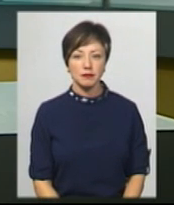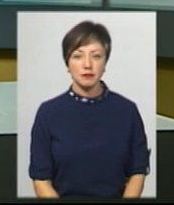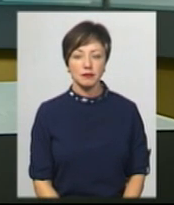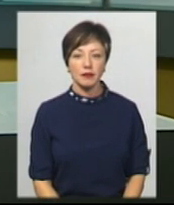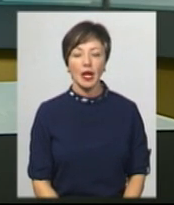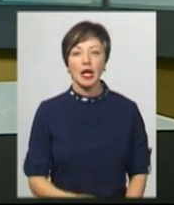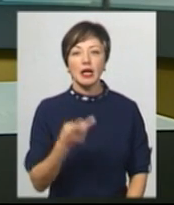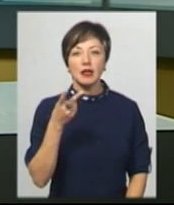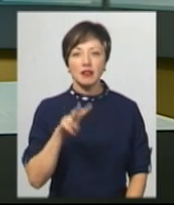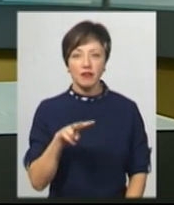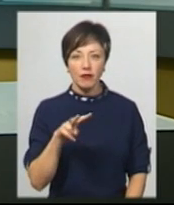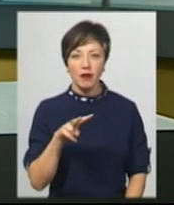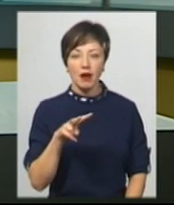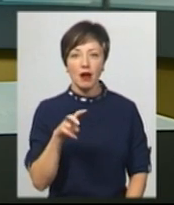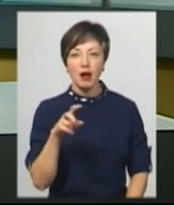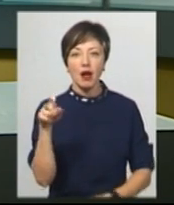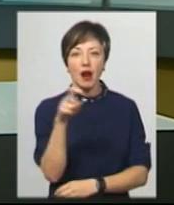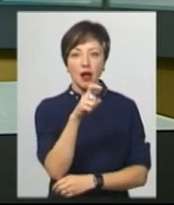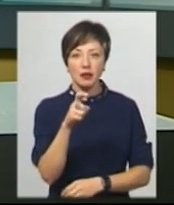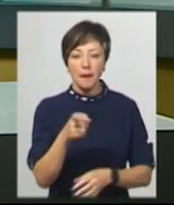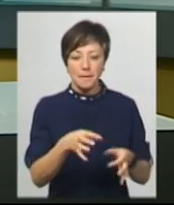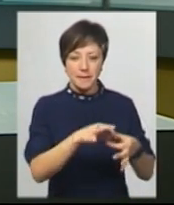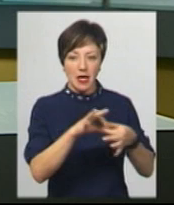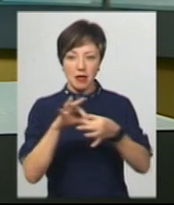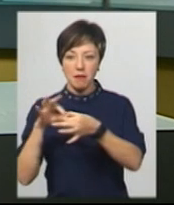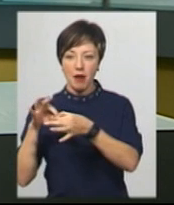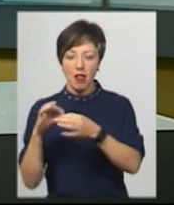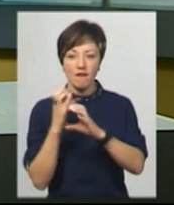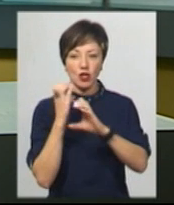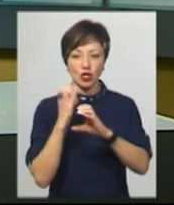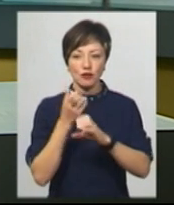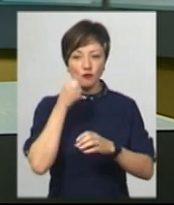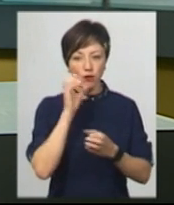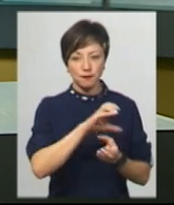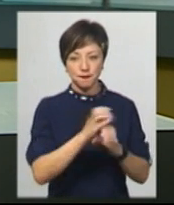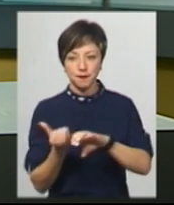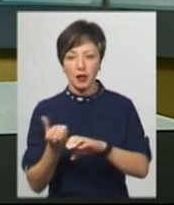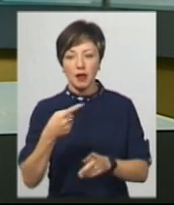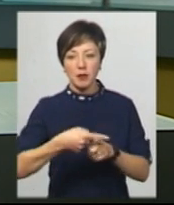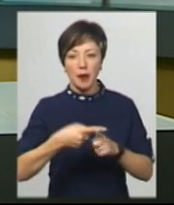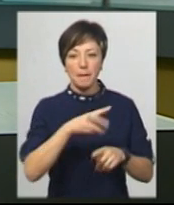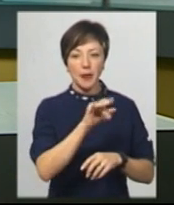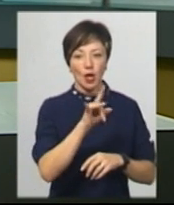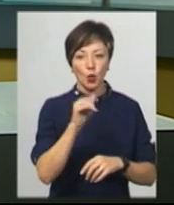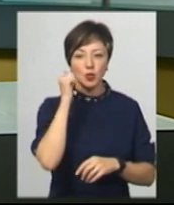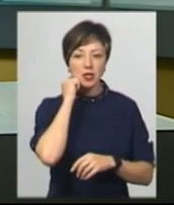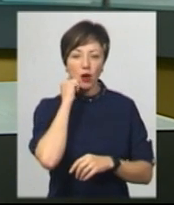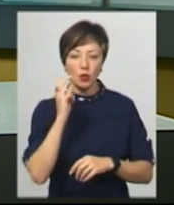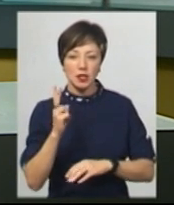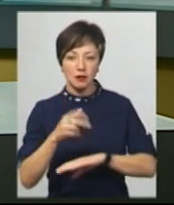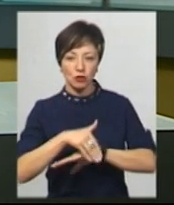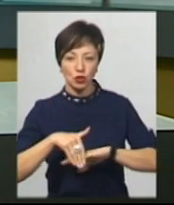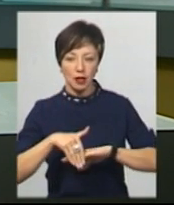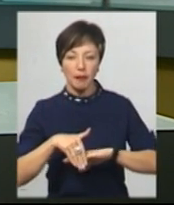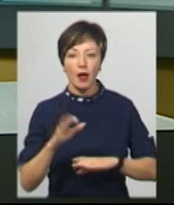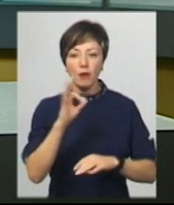Два крани сьогодні підіймали вантажівку, котра перекинулася вчора Хмельницькому на перекресті проспекту Миру і Старокостянтинівського шосе.